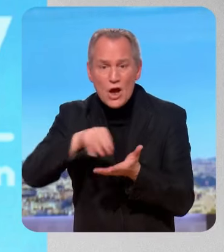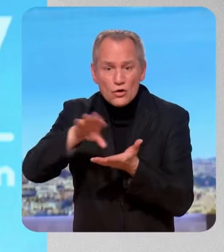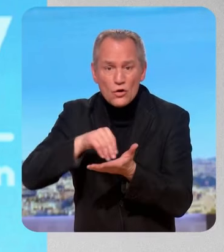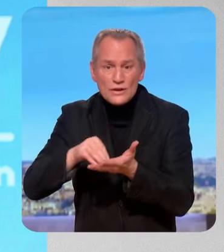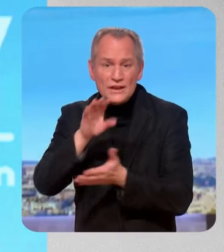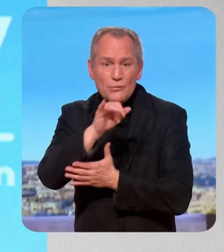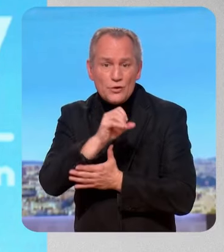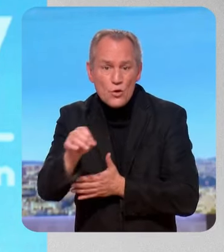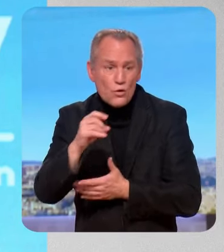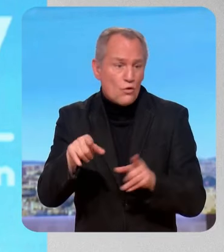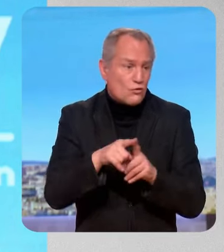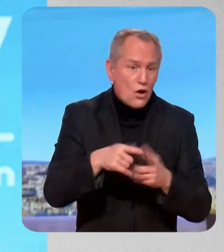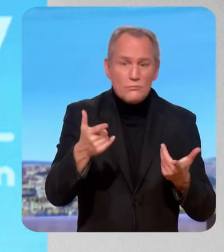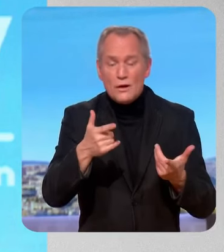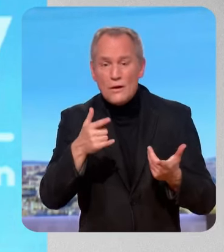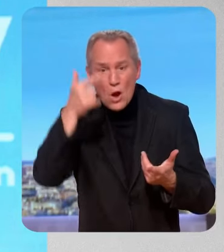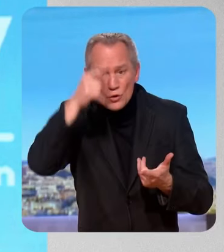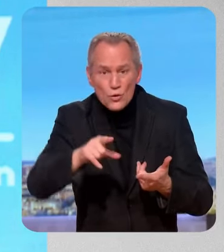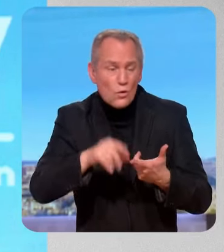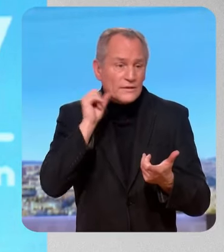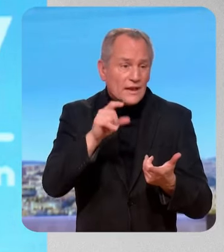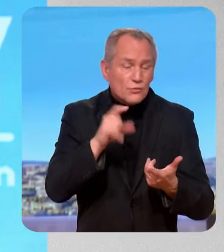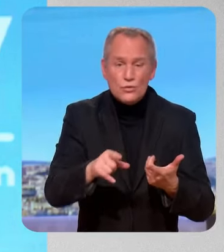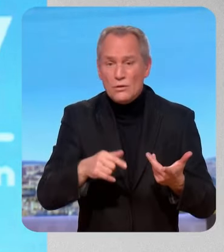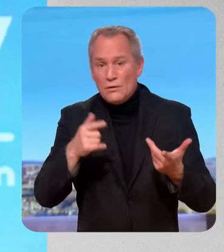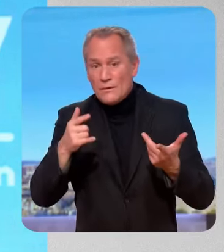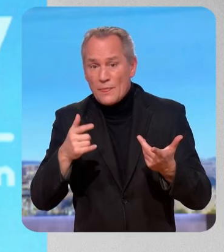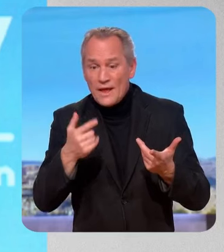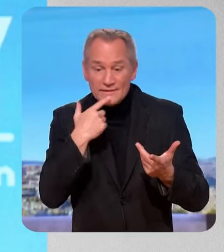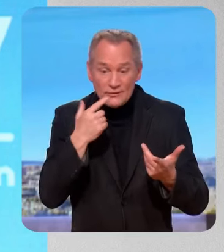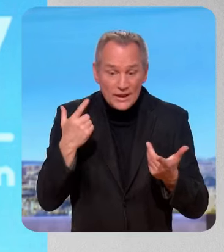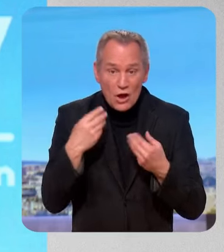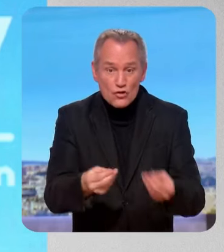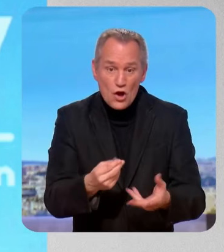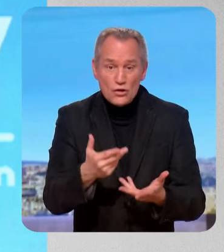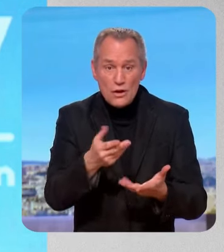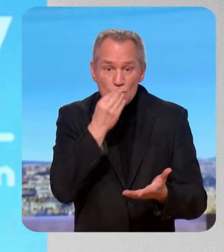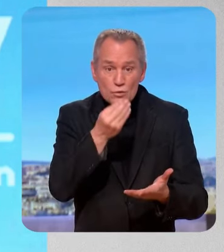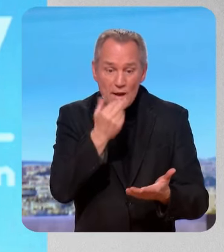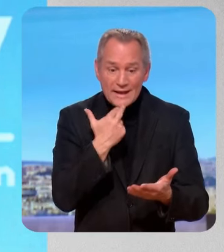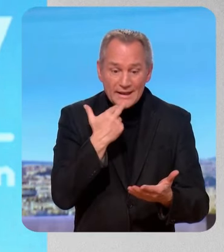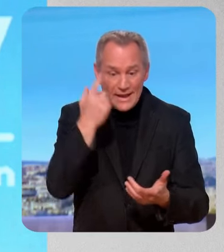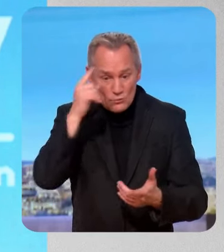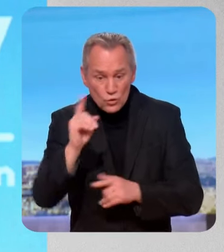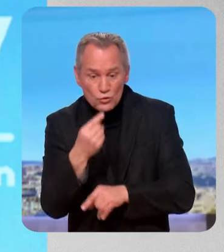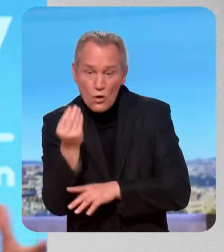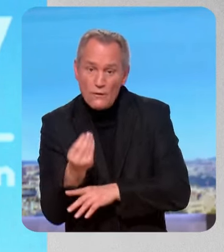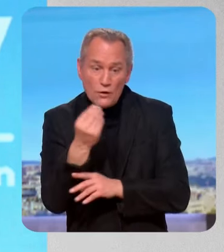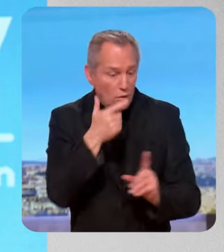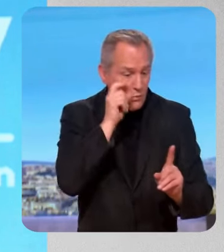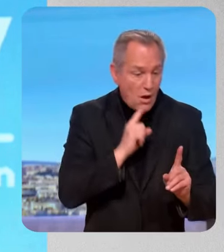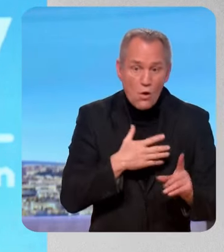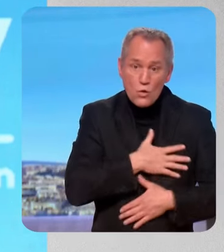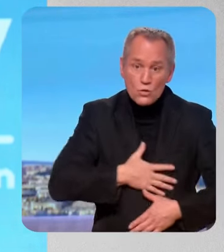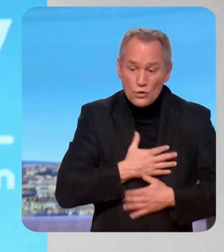Lyon, à Strasbourg, ailleurs. Parce qu'ainsi, vous offrez une nourriture de qualité aux enfants, les parents d'élèves sont ravis, et puis évidemment,